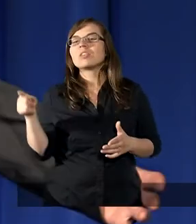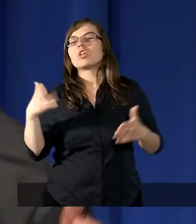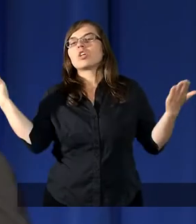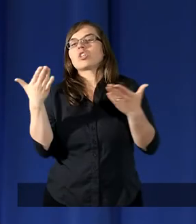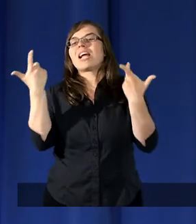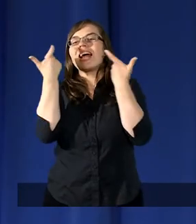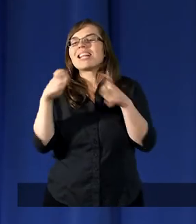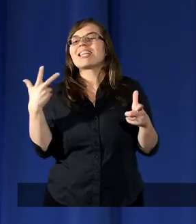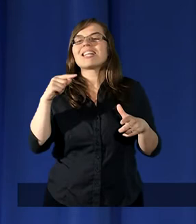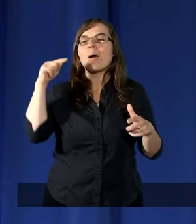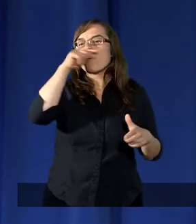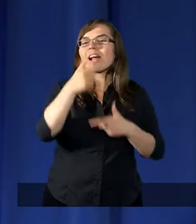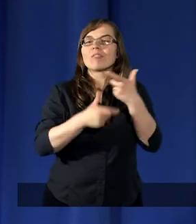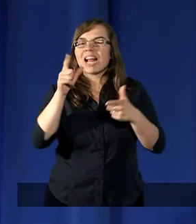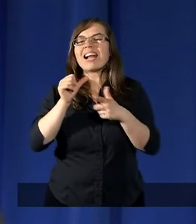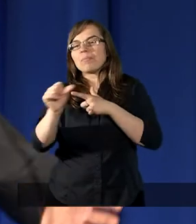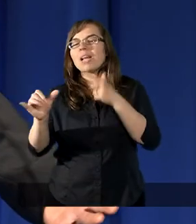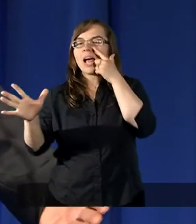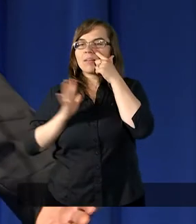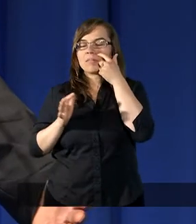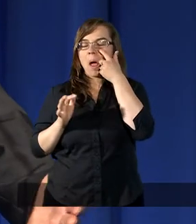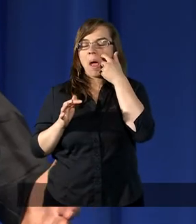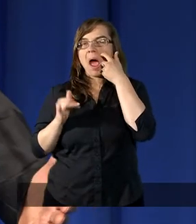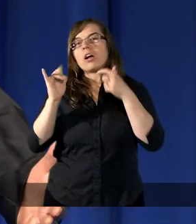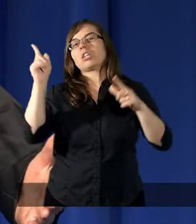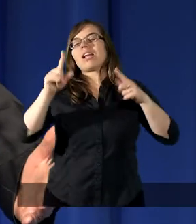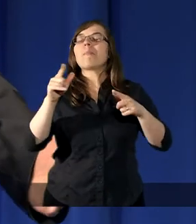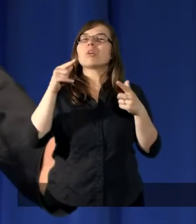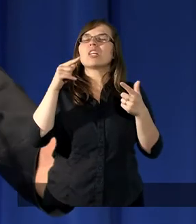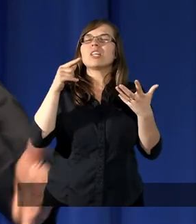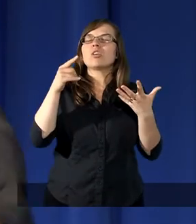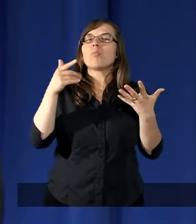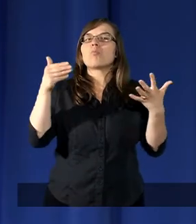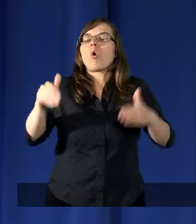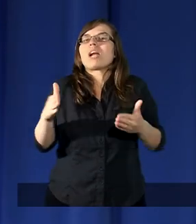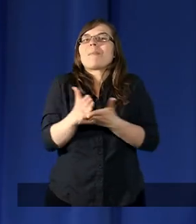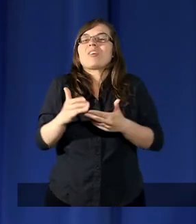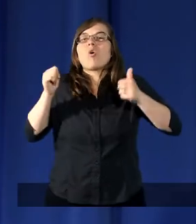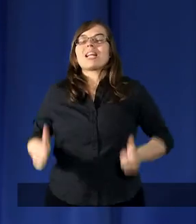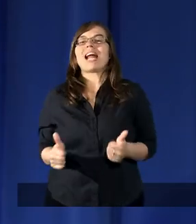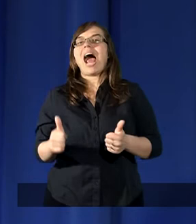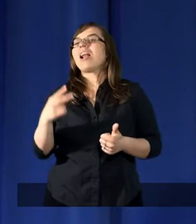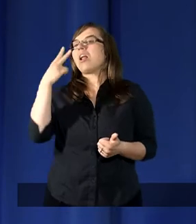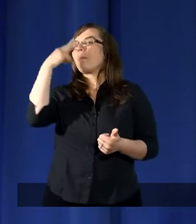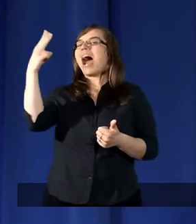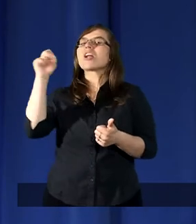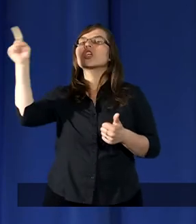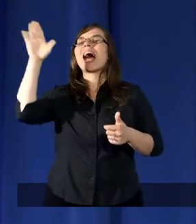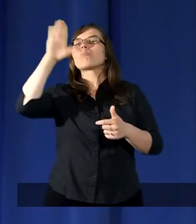gdzie nic nie potrafimy uczynić. Tylko stać i patrzeć na wybawienie Pańskie.